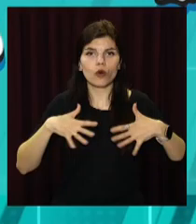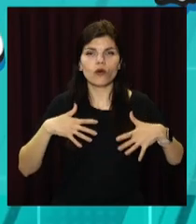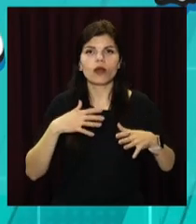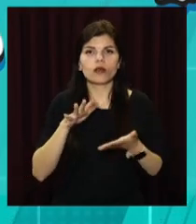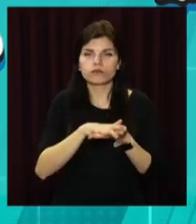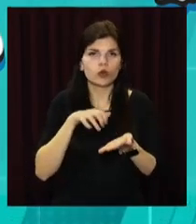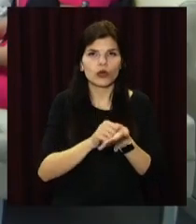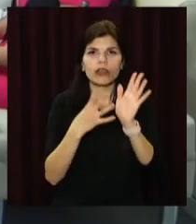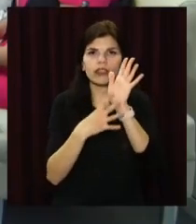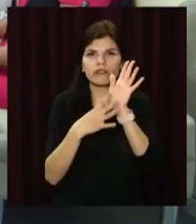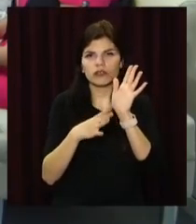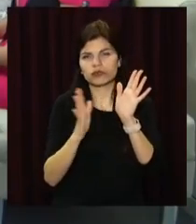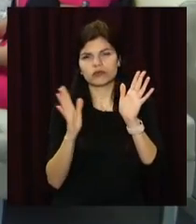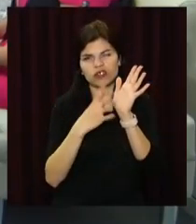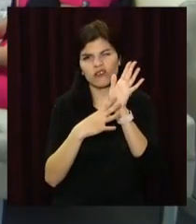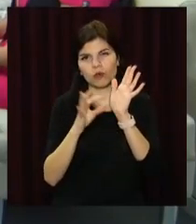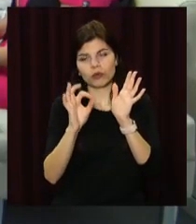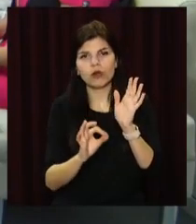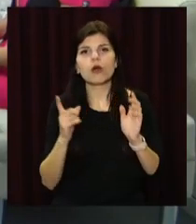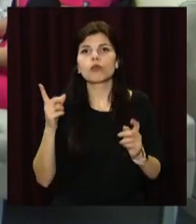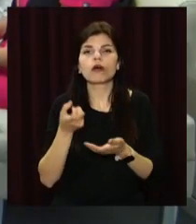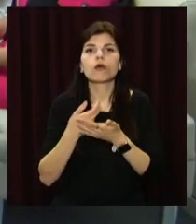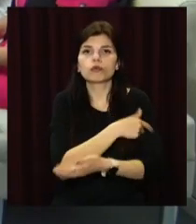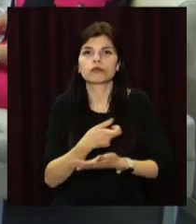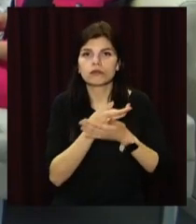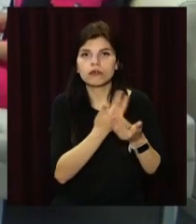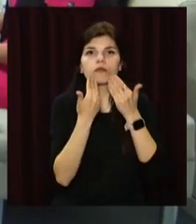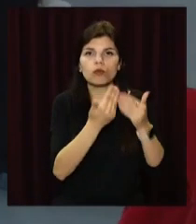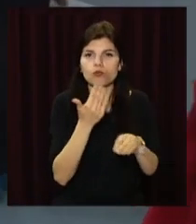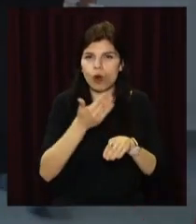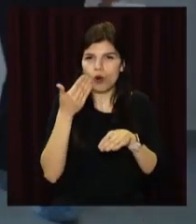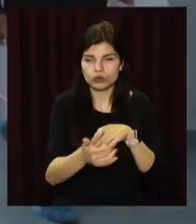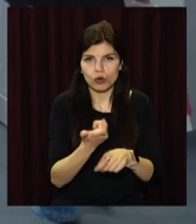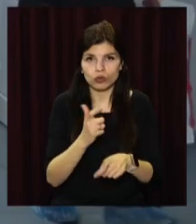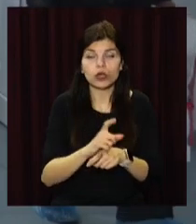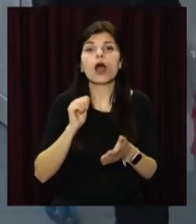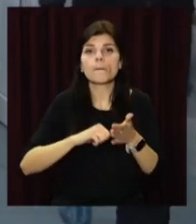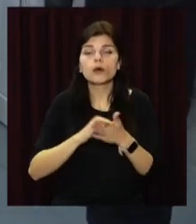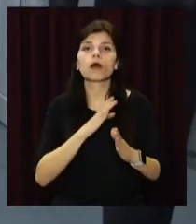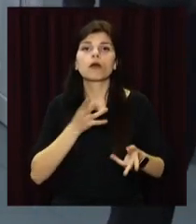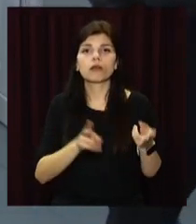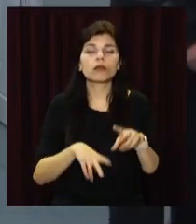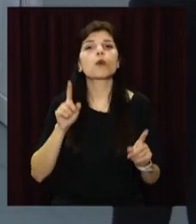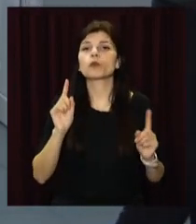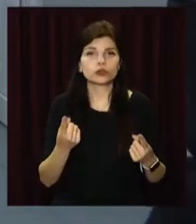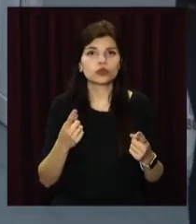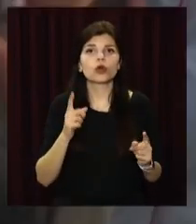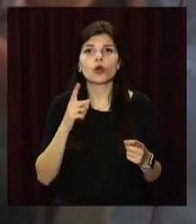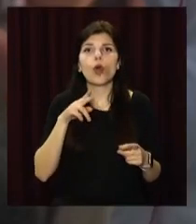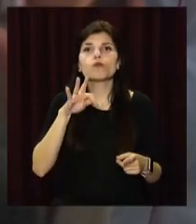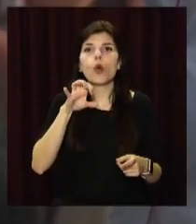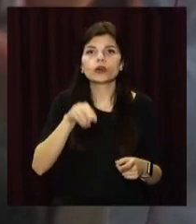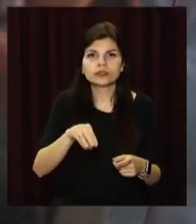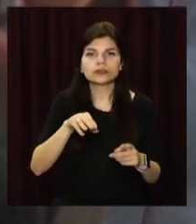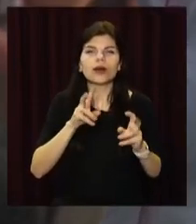95%. Це наслідки пізньої госпіталізації, кажуть медики. А основні причини смертності пацієнтів – постковідні